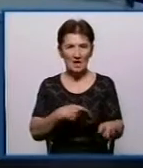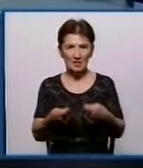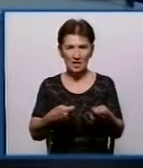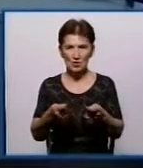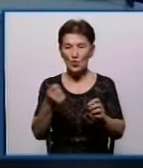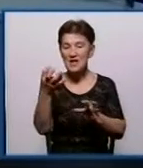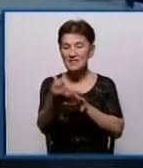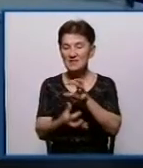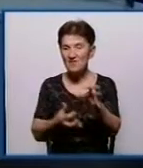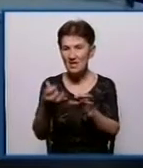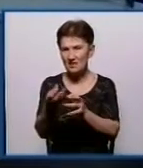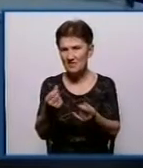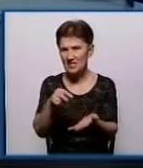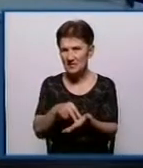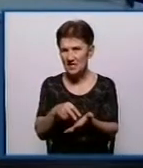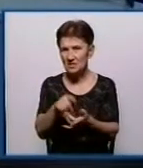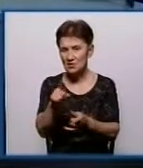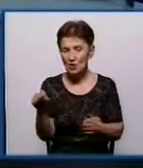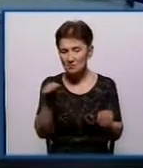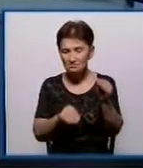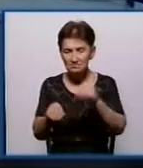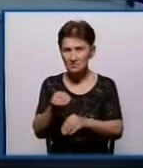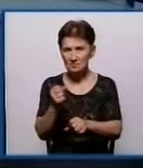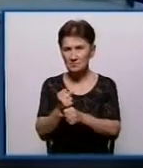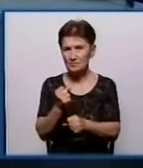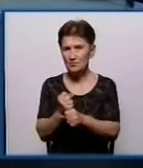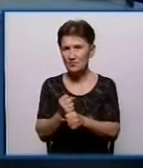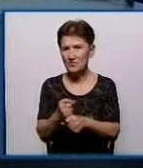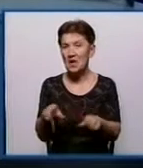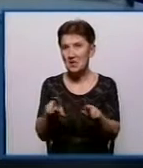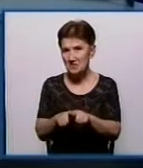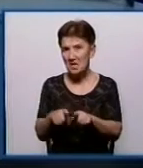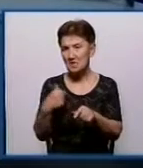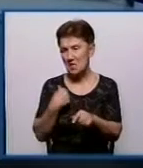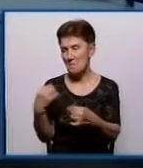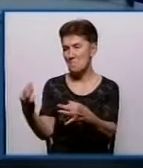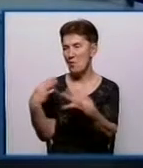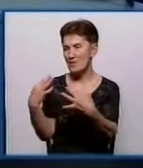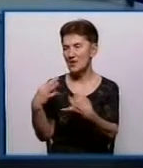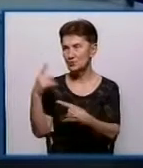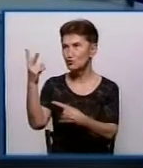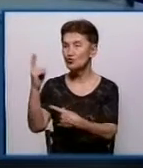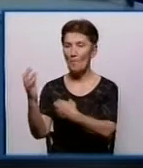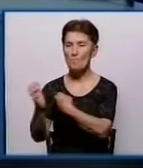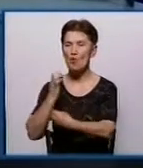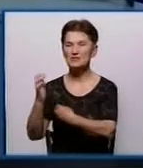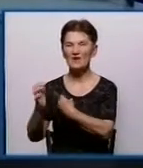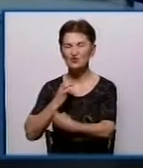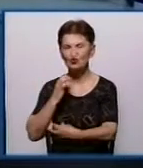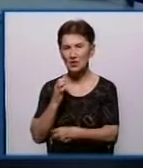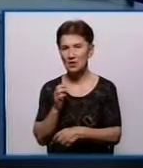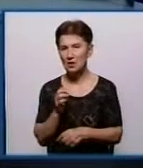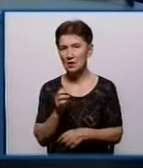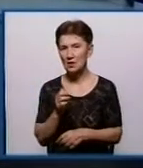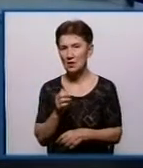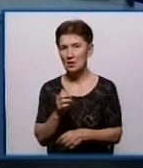на ті ж самі складові, з яких виготовляються реагенти. Ну, принаймні, так пояснюють нам поставщики реагентів. Це хлор, коагулянт. Якась